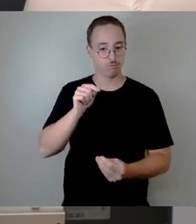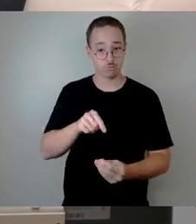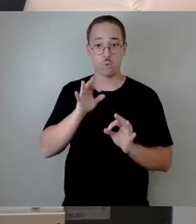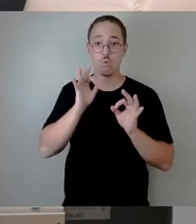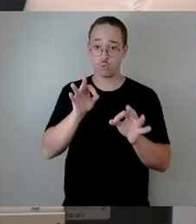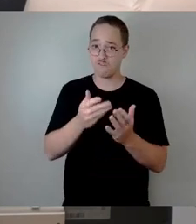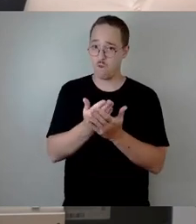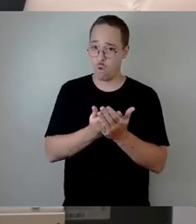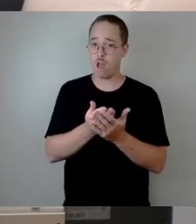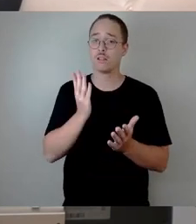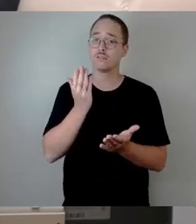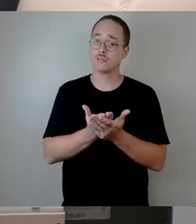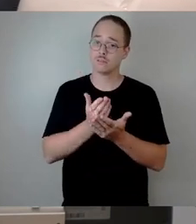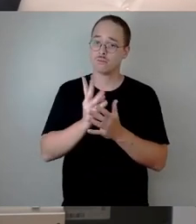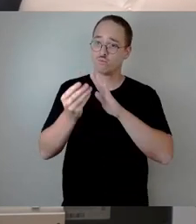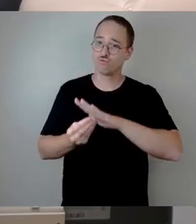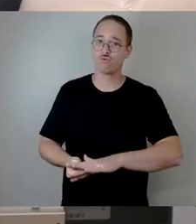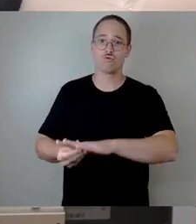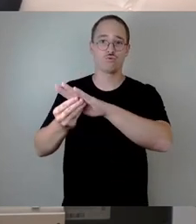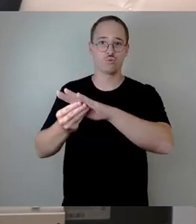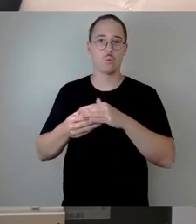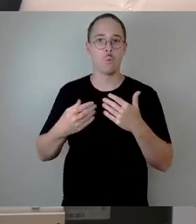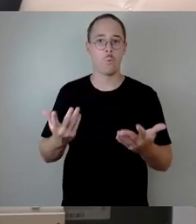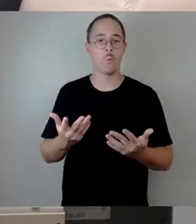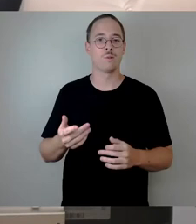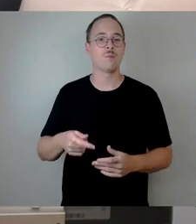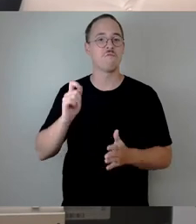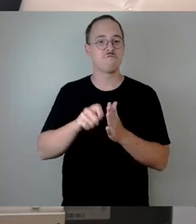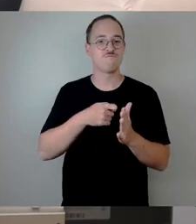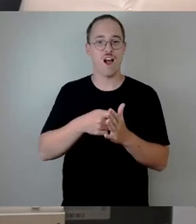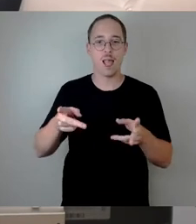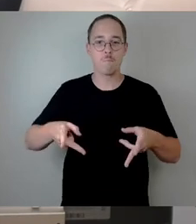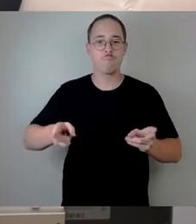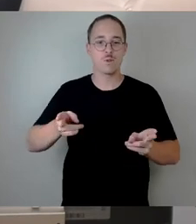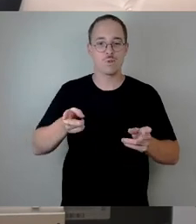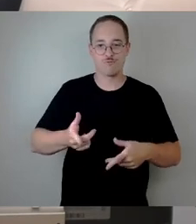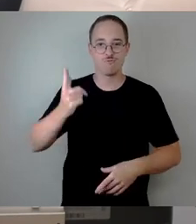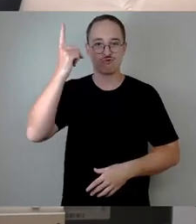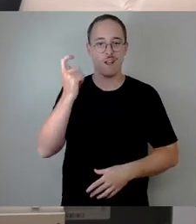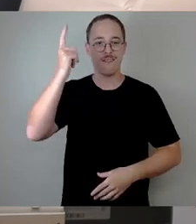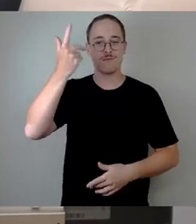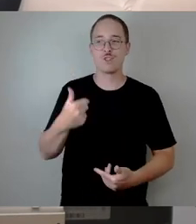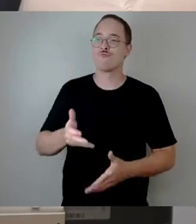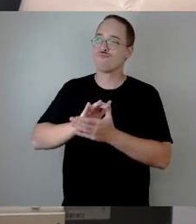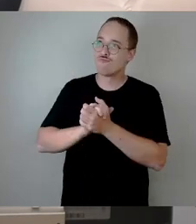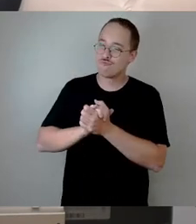Wollen wir mal einen persönlichen Start in die Wahlperiode wagen. Mit einer